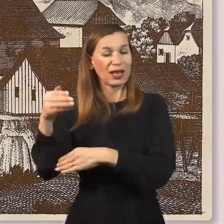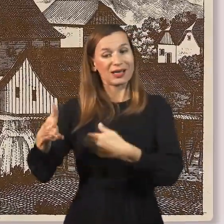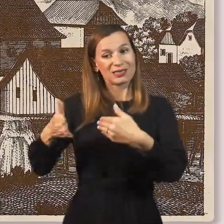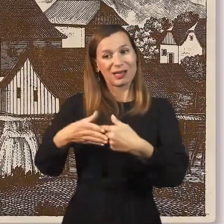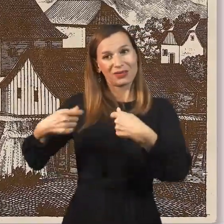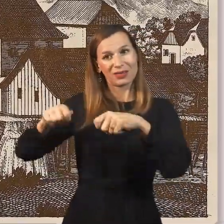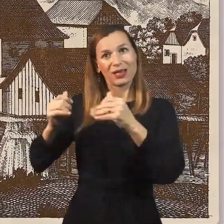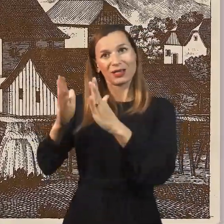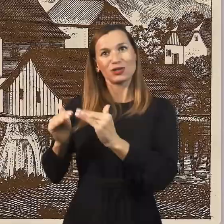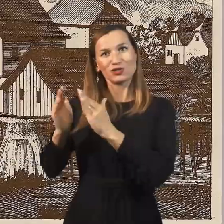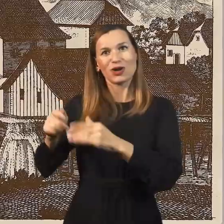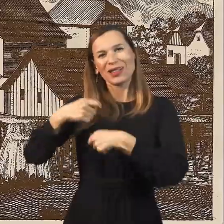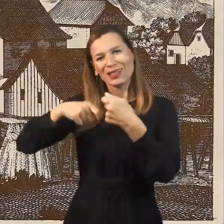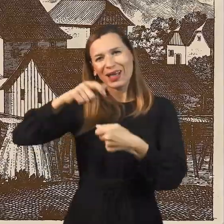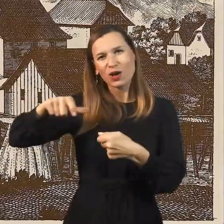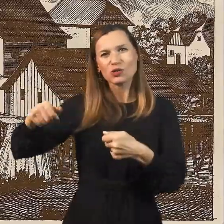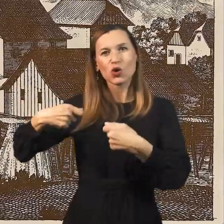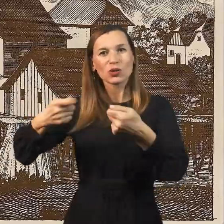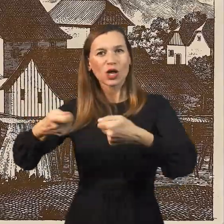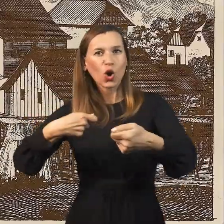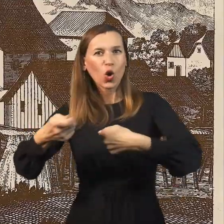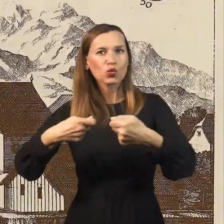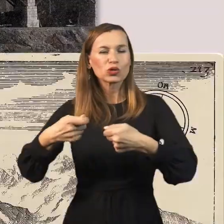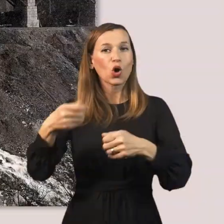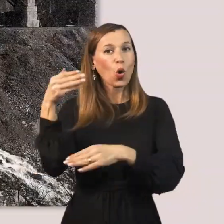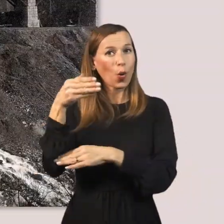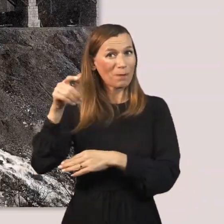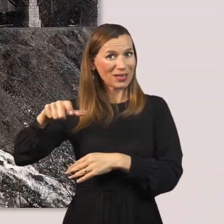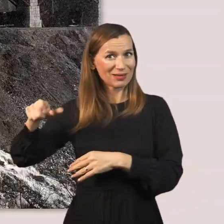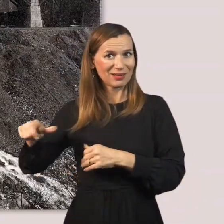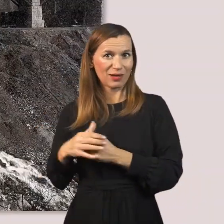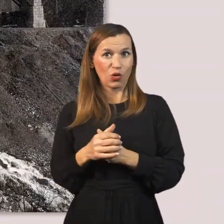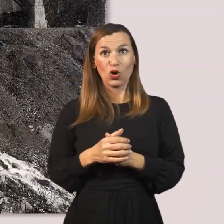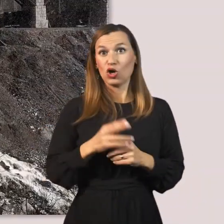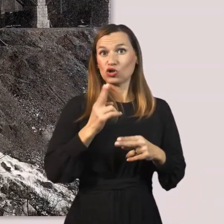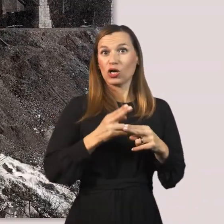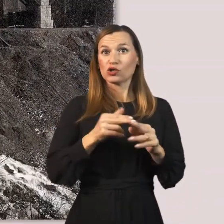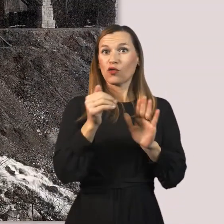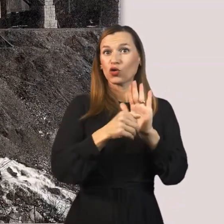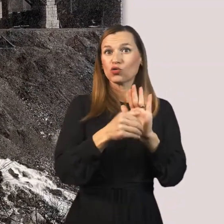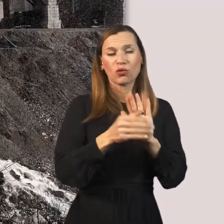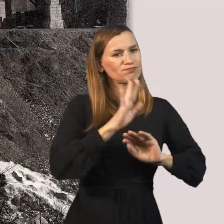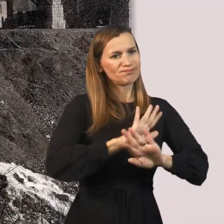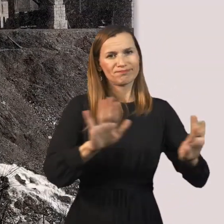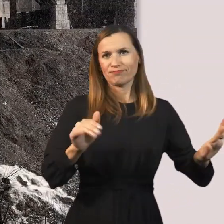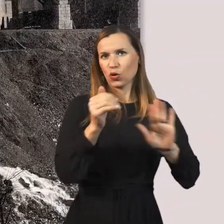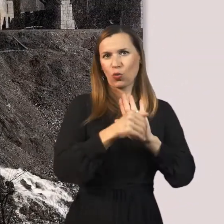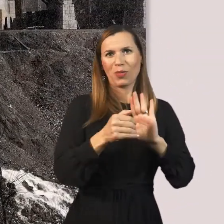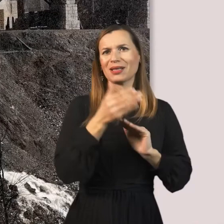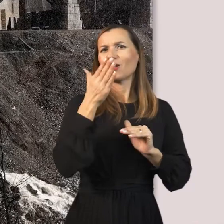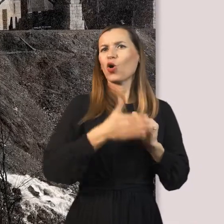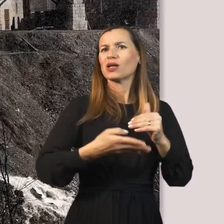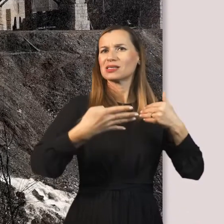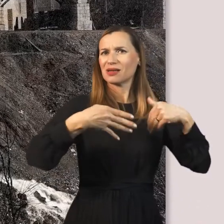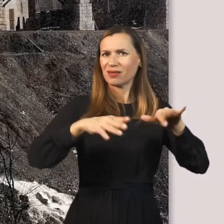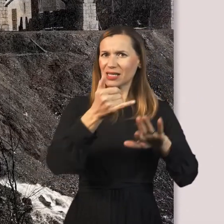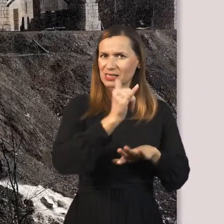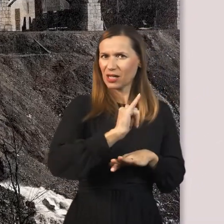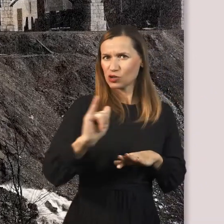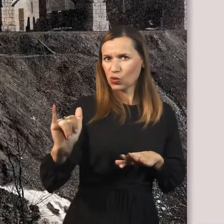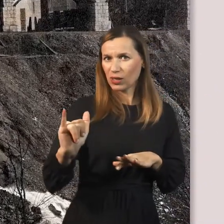vzrasteh više delavcev, trgovcev in obrtnikov. Čeprav so železovo rudo prenehali kopati, konec 19.